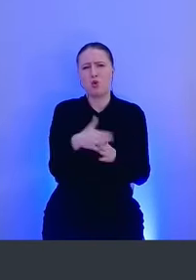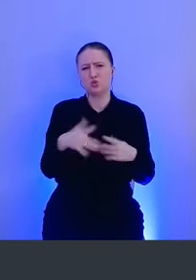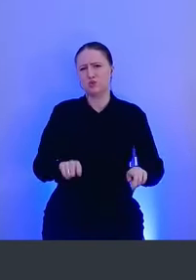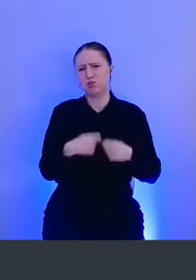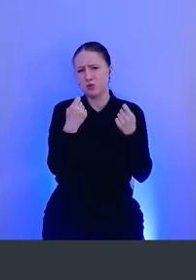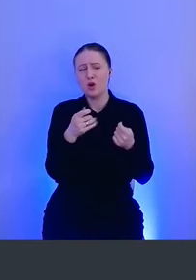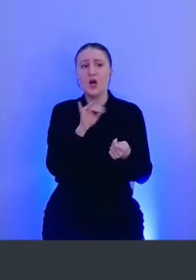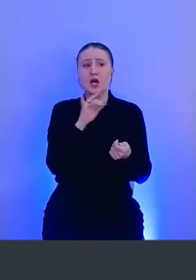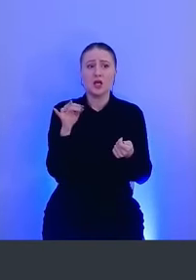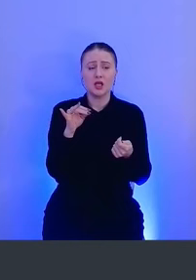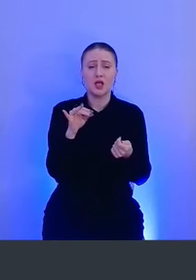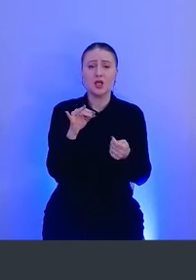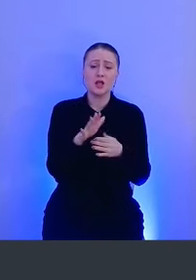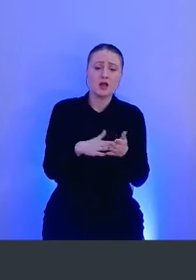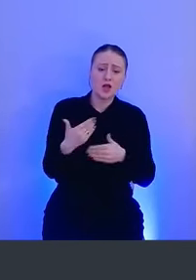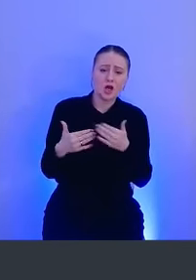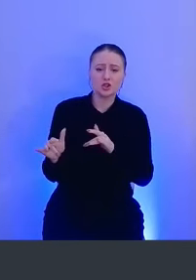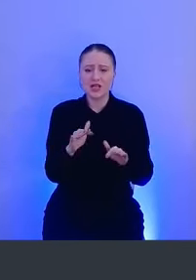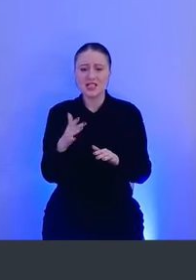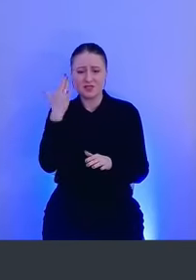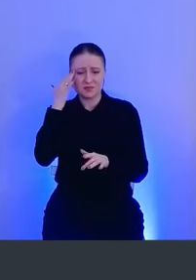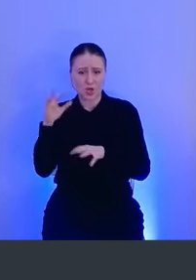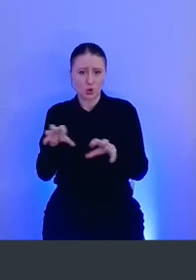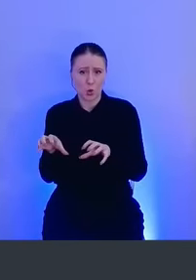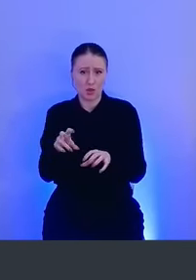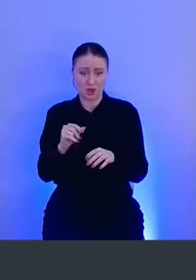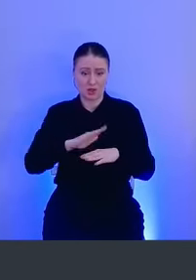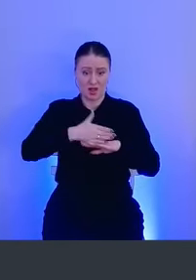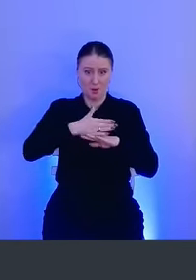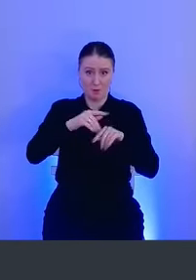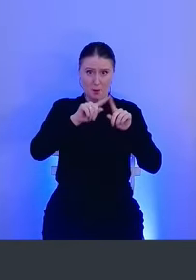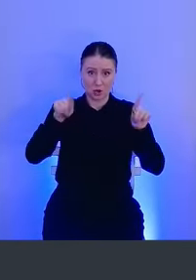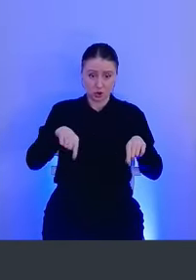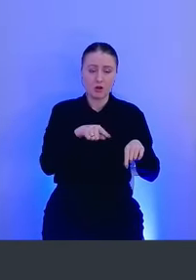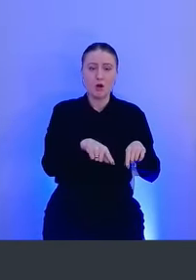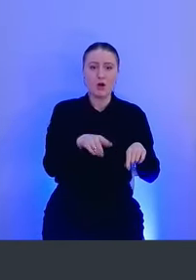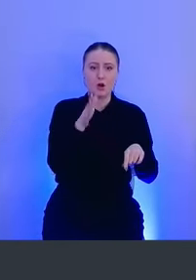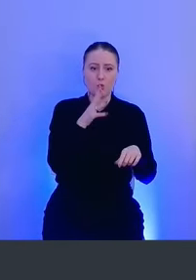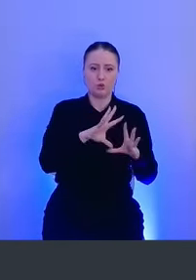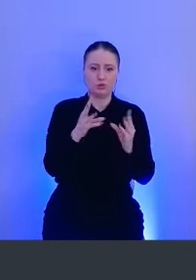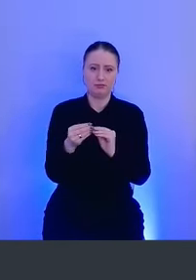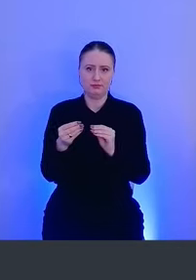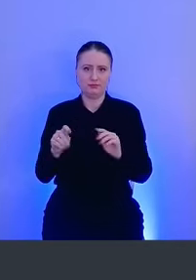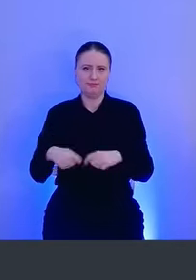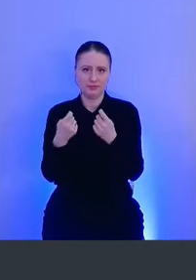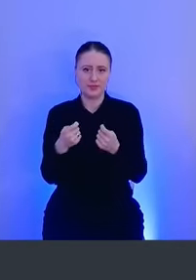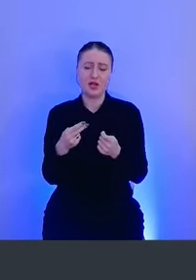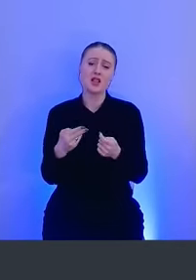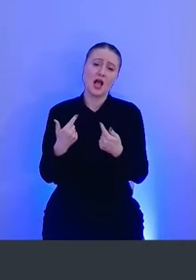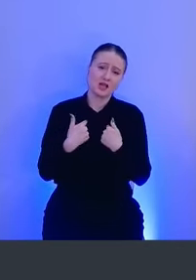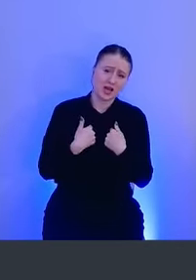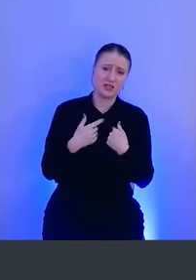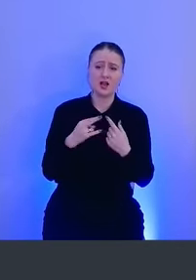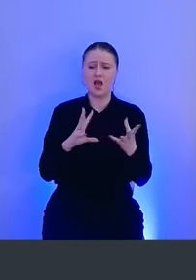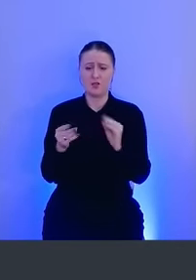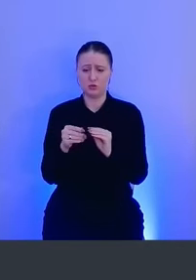и, в принципе, дальнейшие какие-то действия зломышленника на машинке будут для нас губительными. Не для нас, а вообще для, в